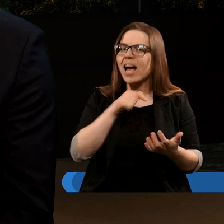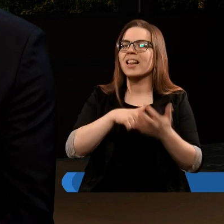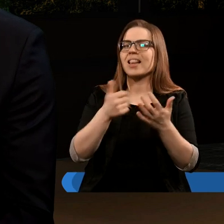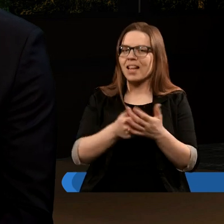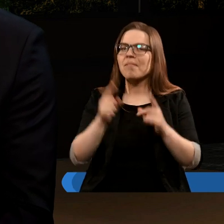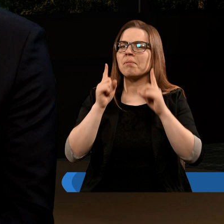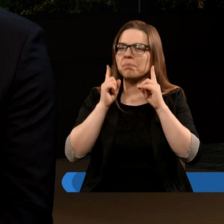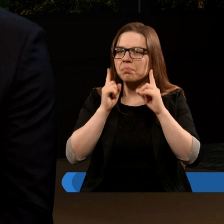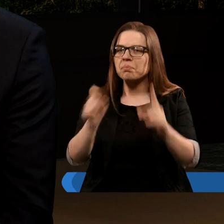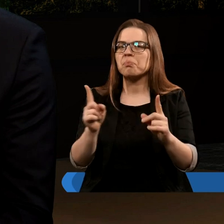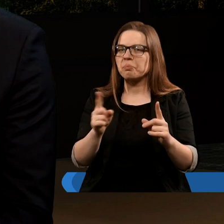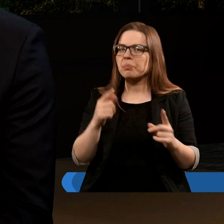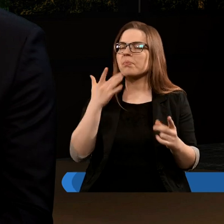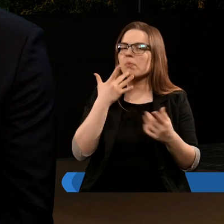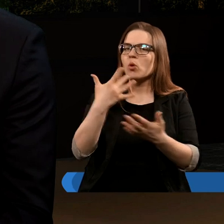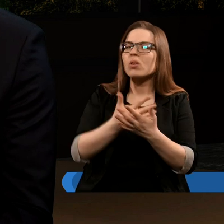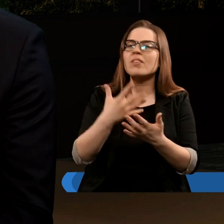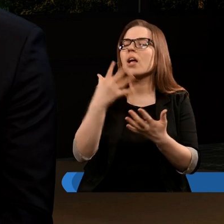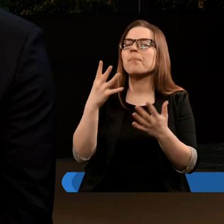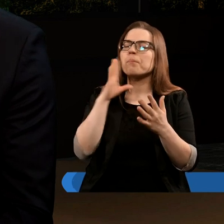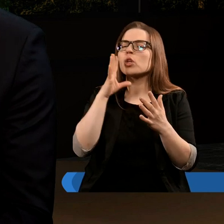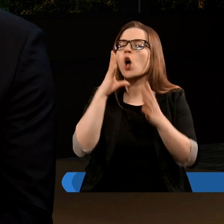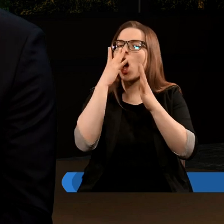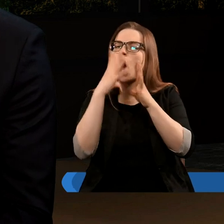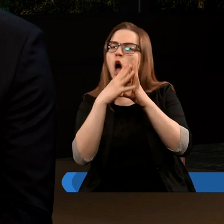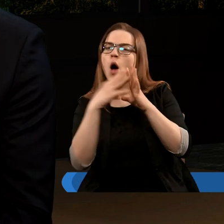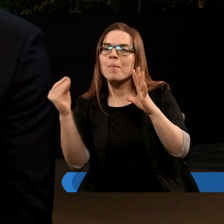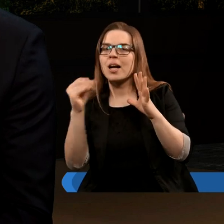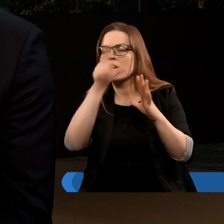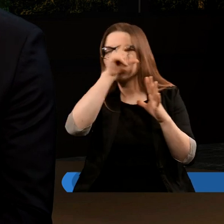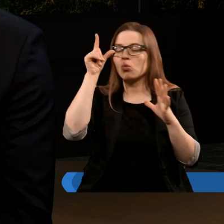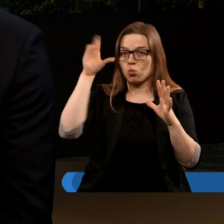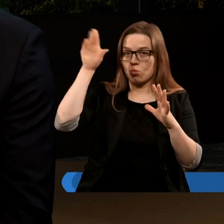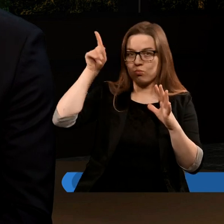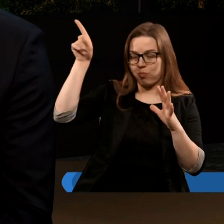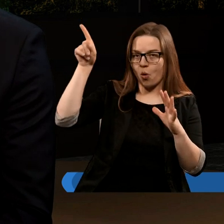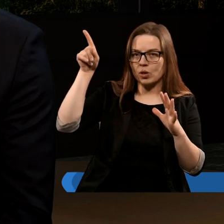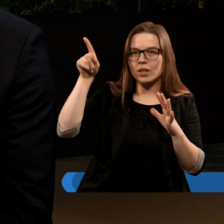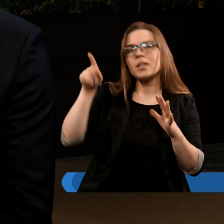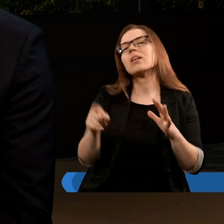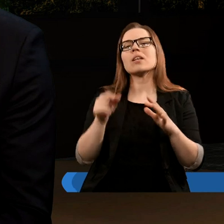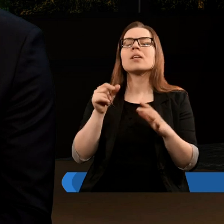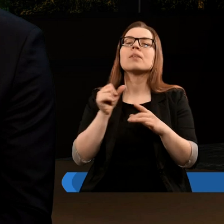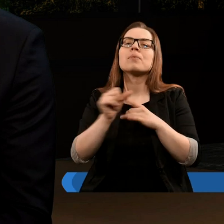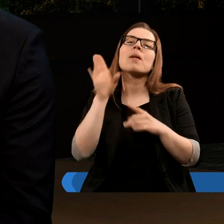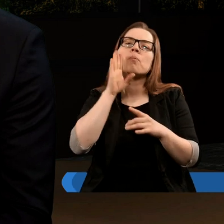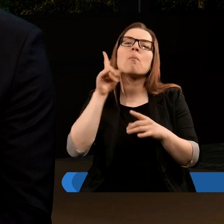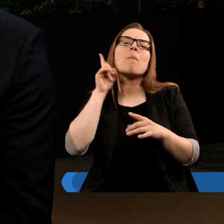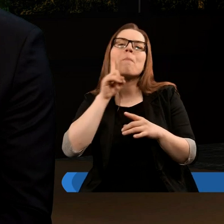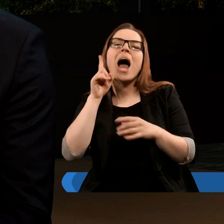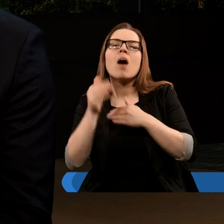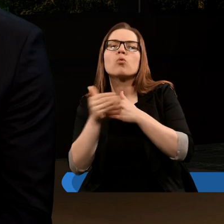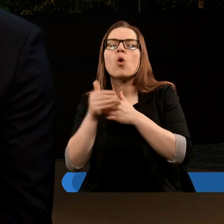Testament używa takiego obrazu, że lud Boży, wierny lud Boży jest małżonką,